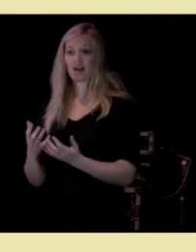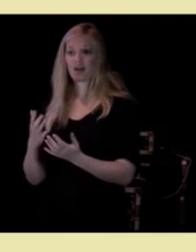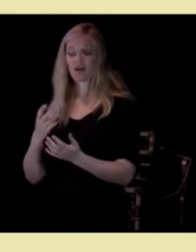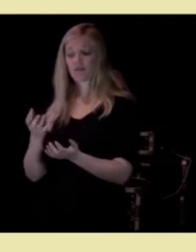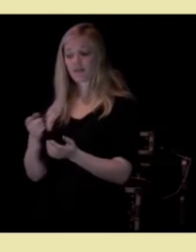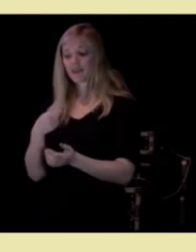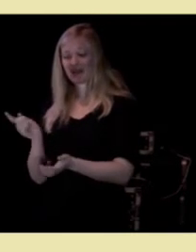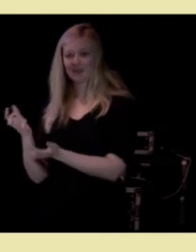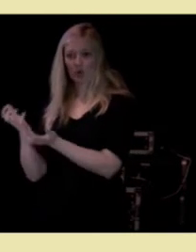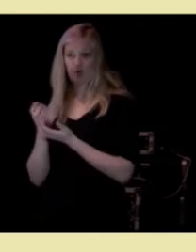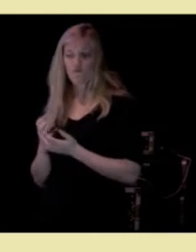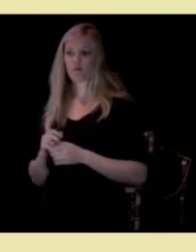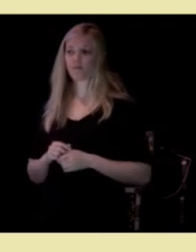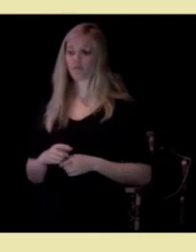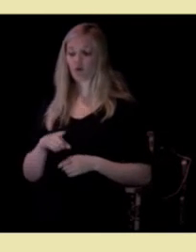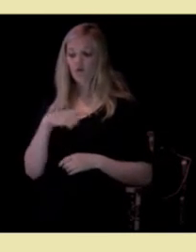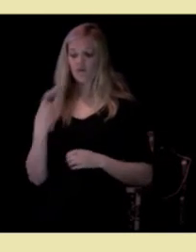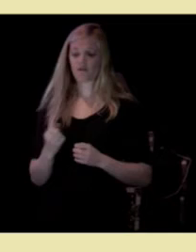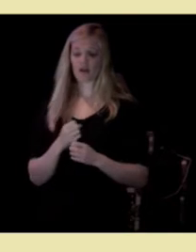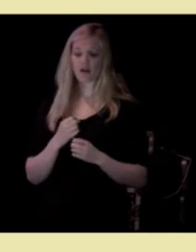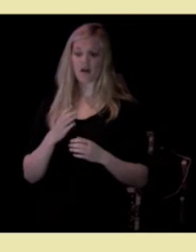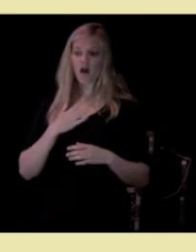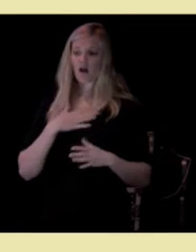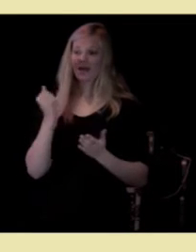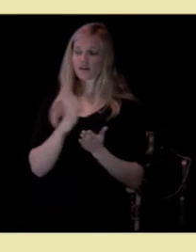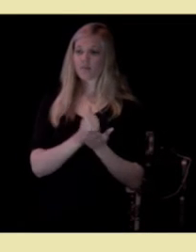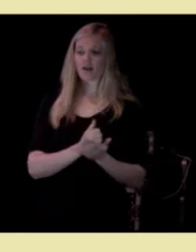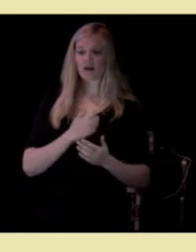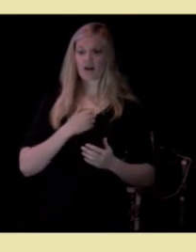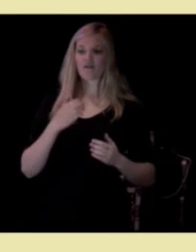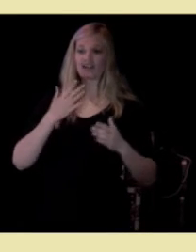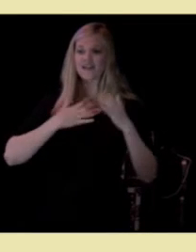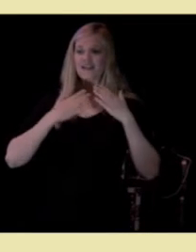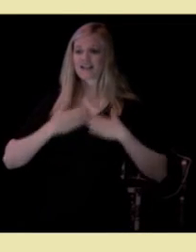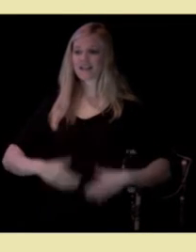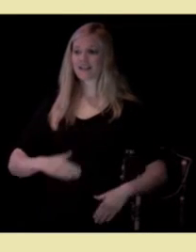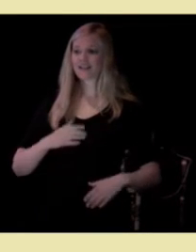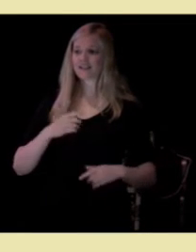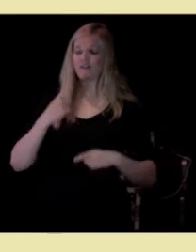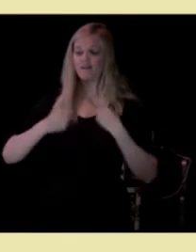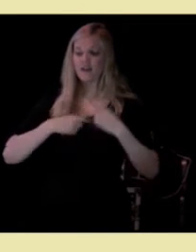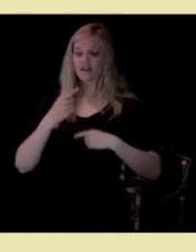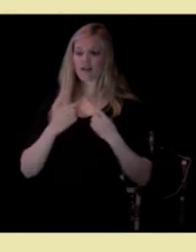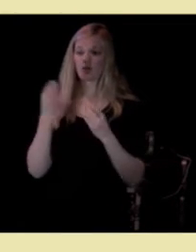Og vi vil utrede etableringen av en brei klinisk videreuddanning på masternivå.